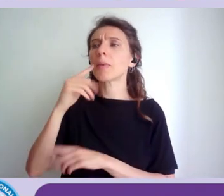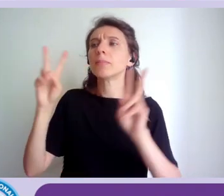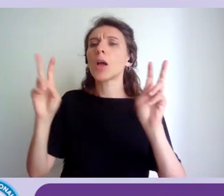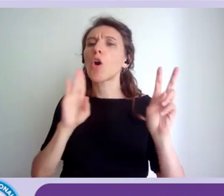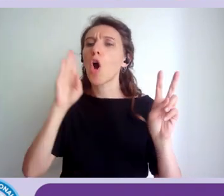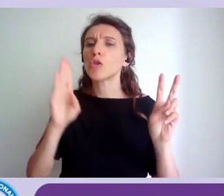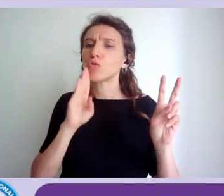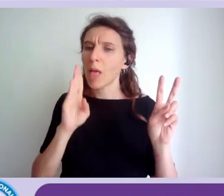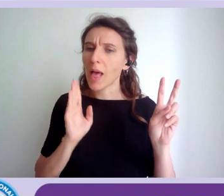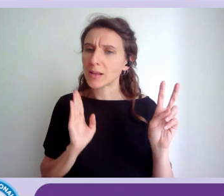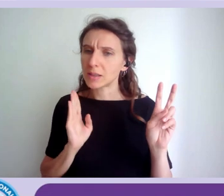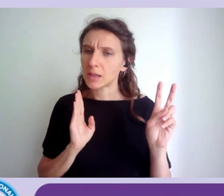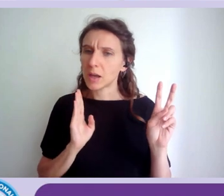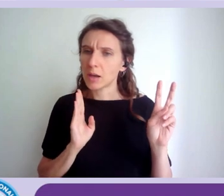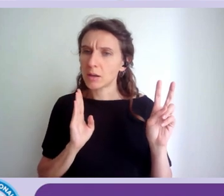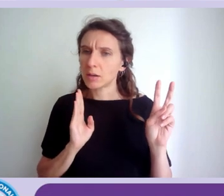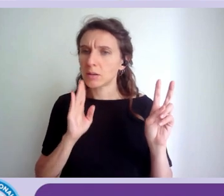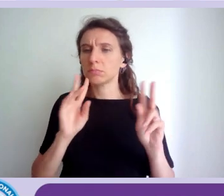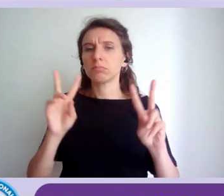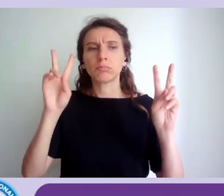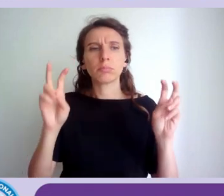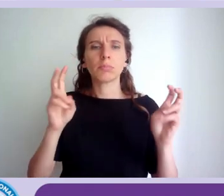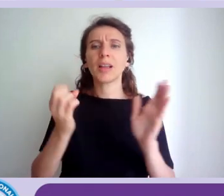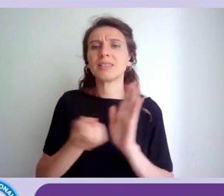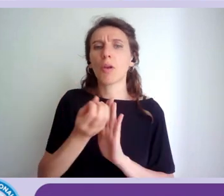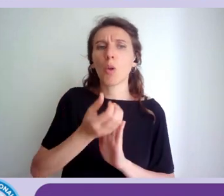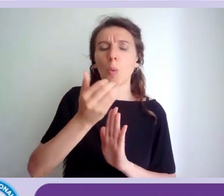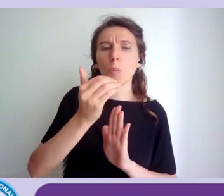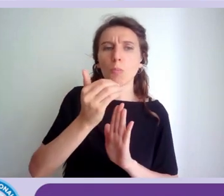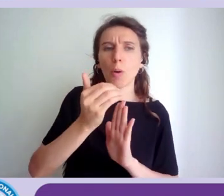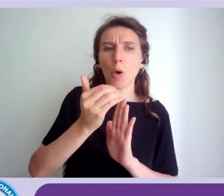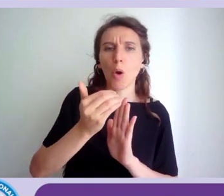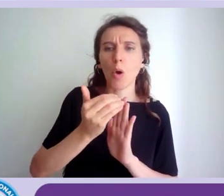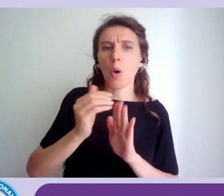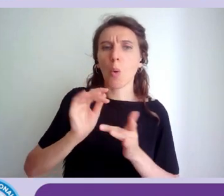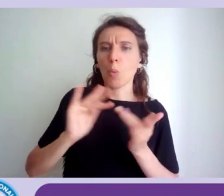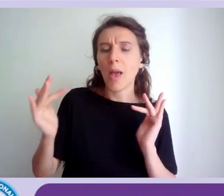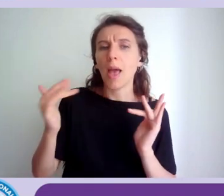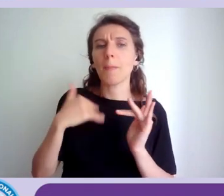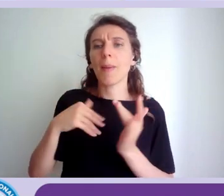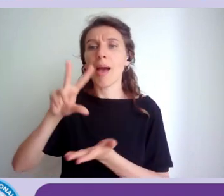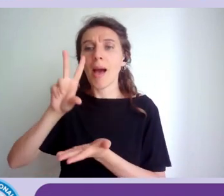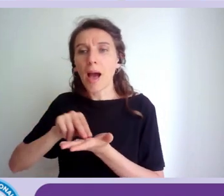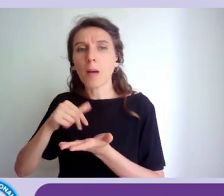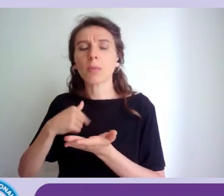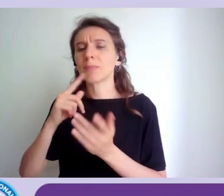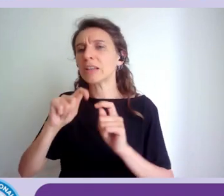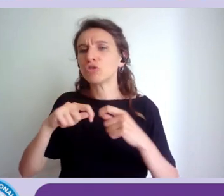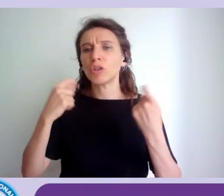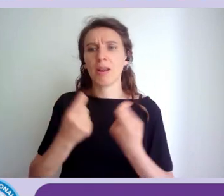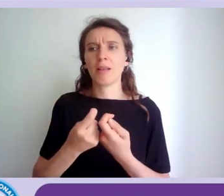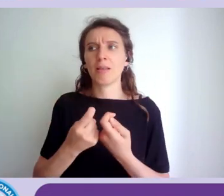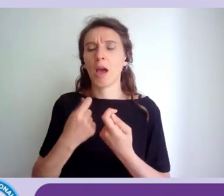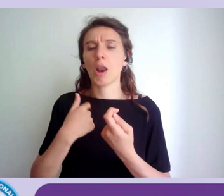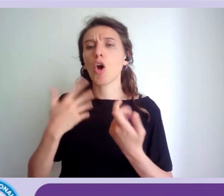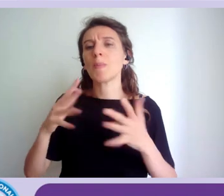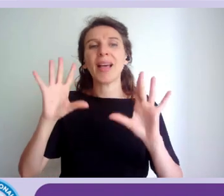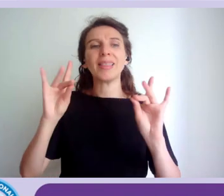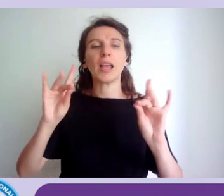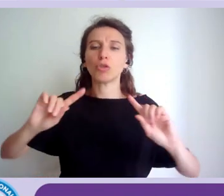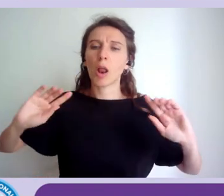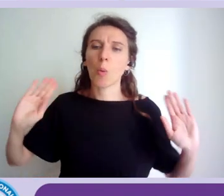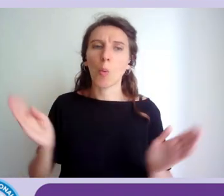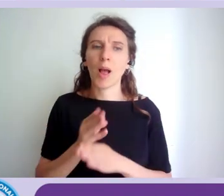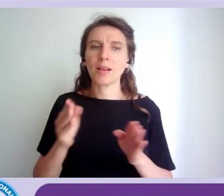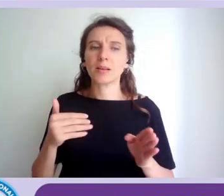dello sviluppo web delle app ma in generale diciamo di tutto ciò che è digital oramai difatti